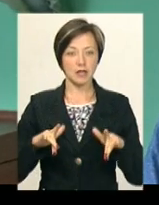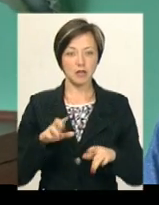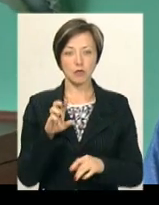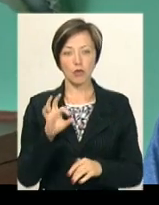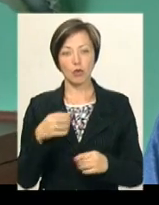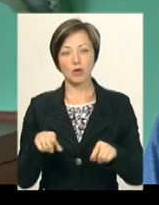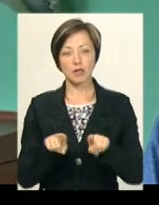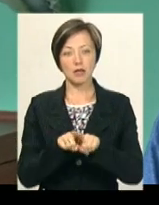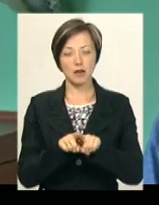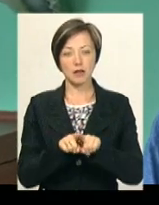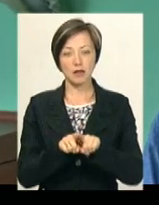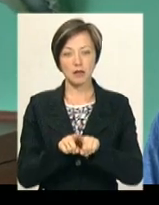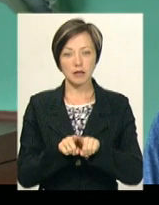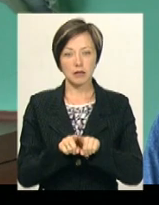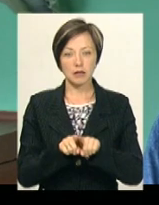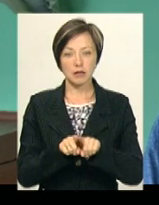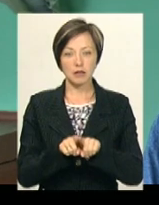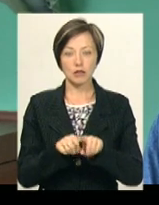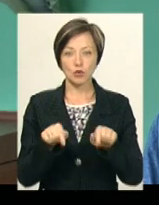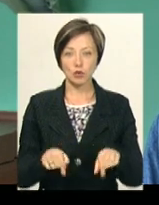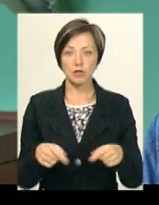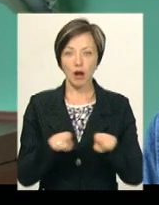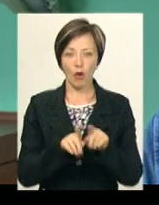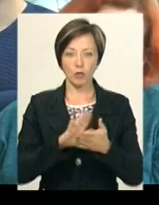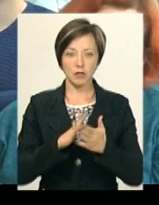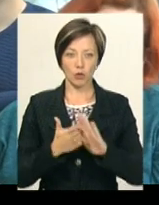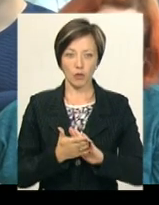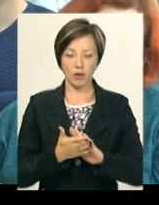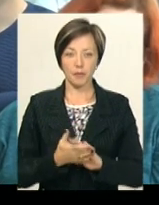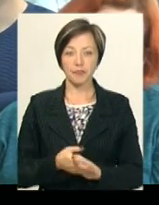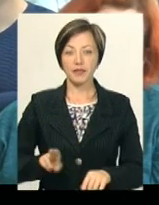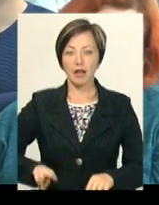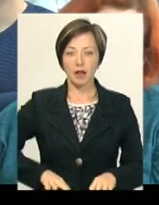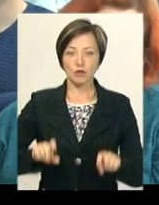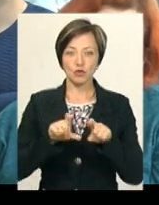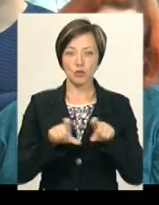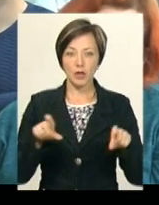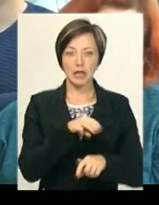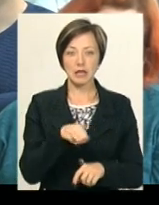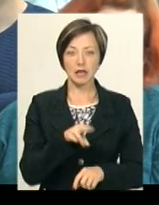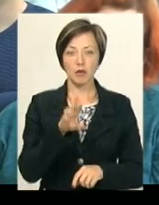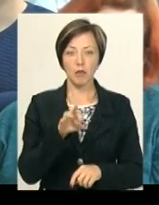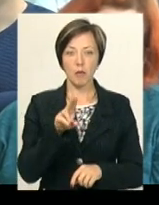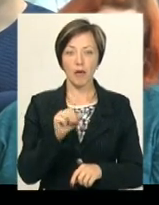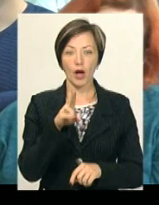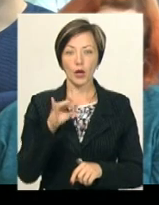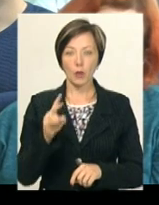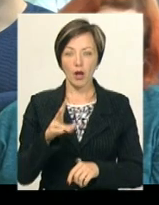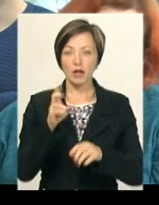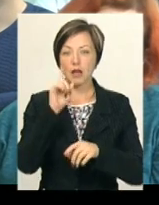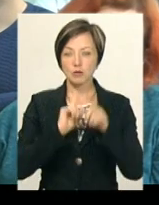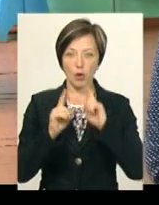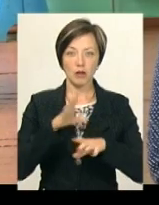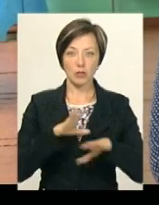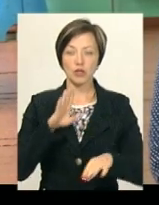тому що така тут обстановка. Директорки школи Тетяни Попадюк на зборах не було. Жінка перебуває на